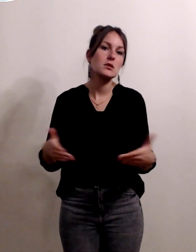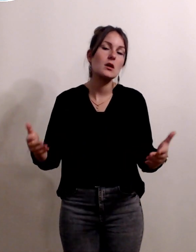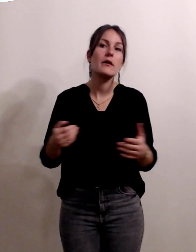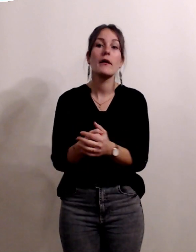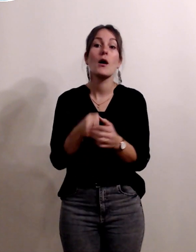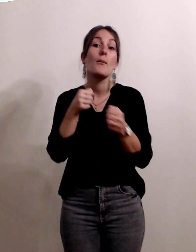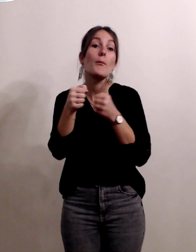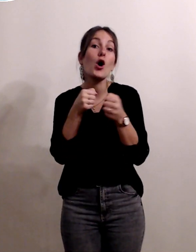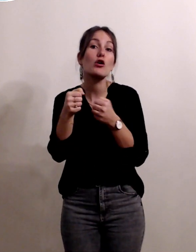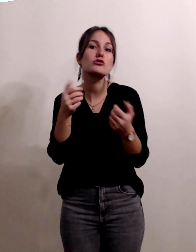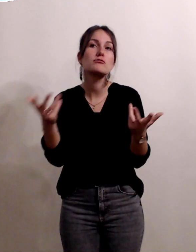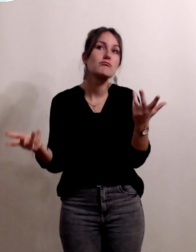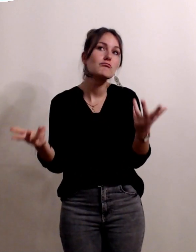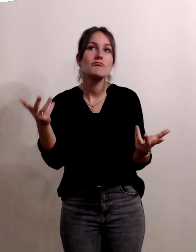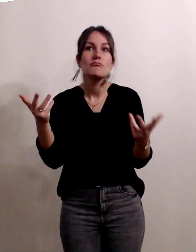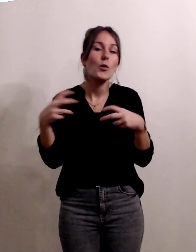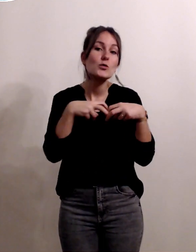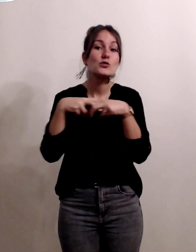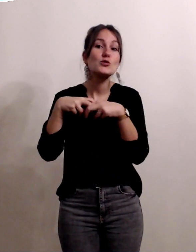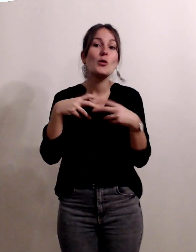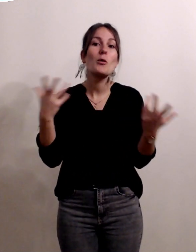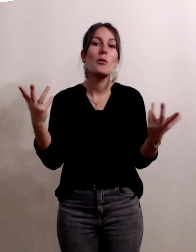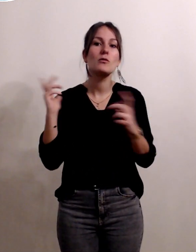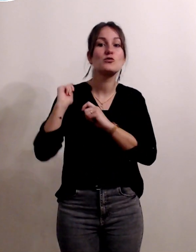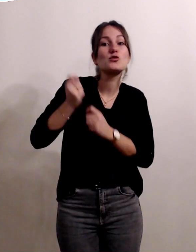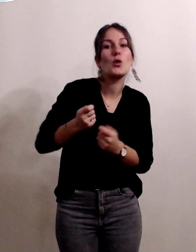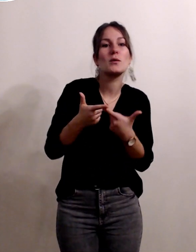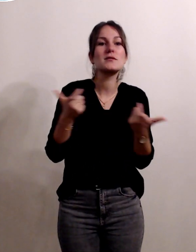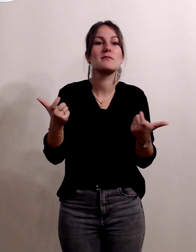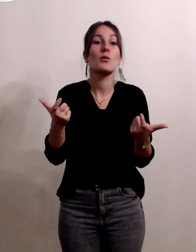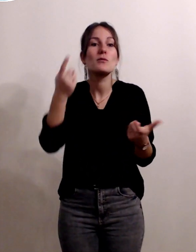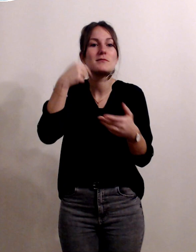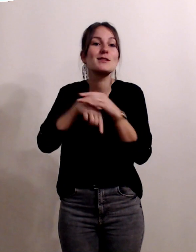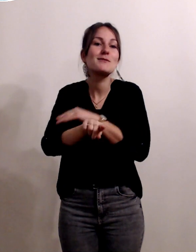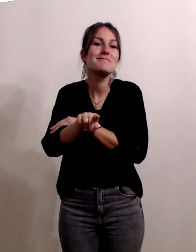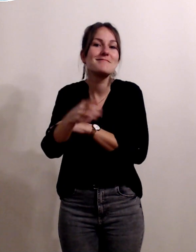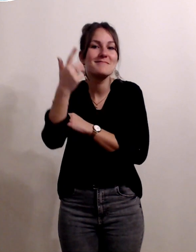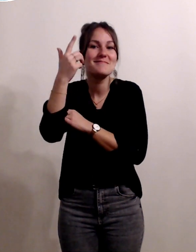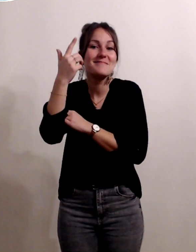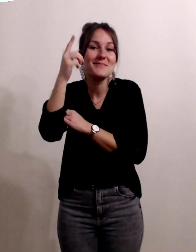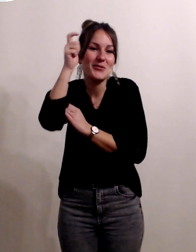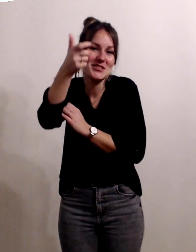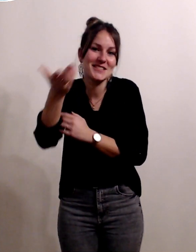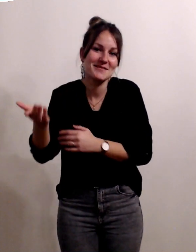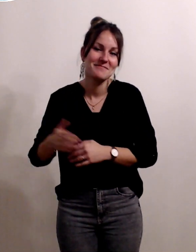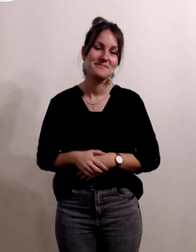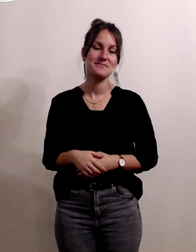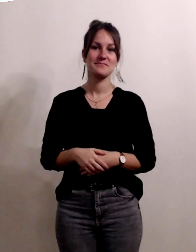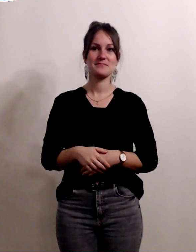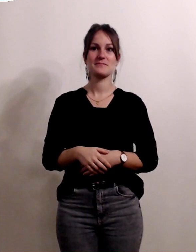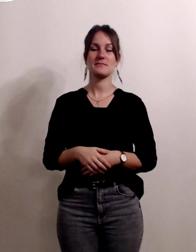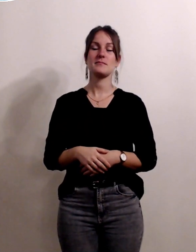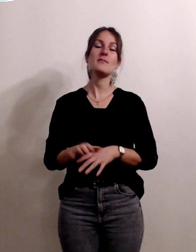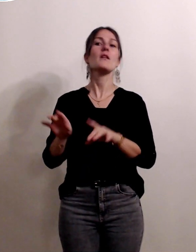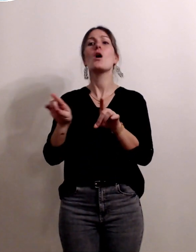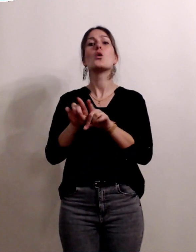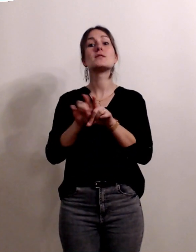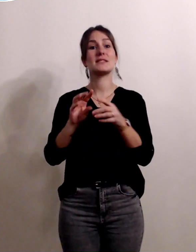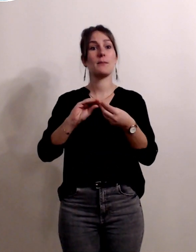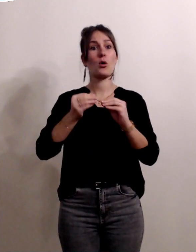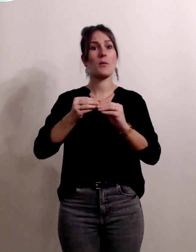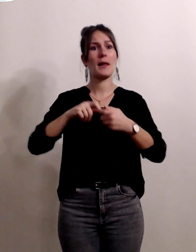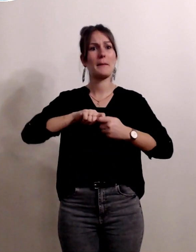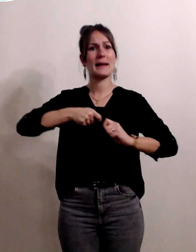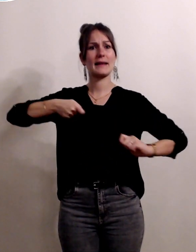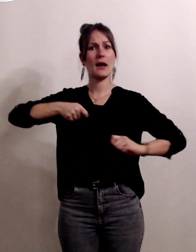la boxe le judo on s'en doute c'est logique après il y aussi tous les problèmes ligamentaires il y a aussi beaucoup